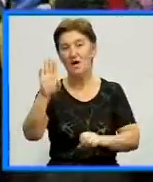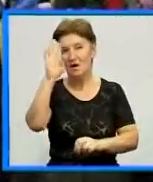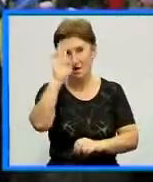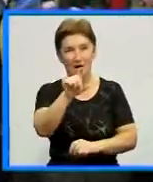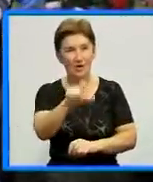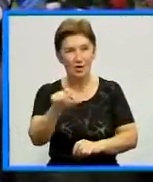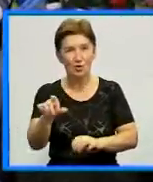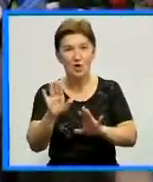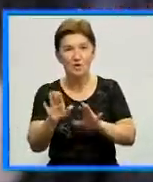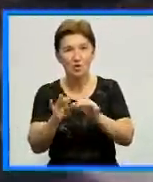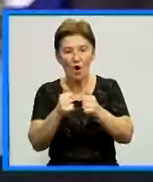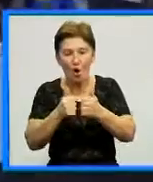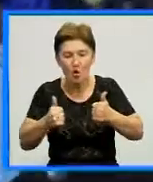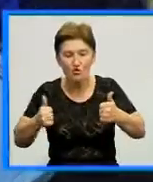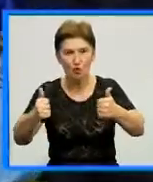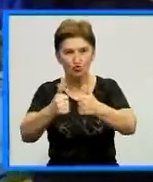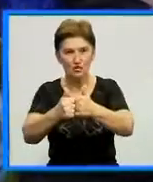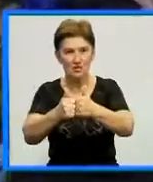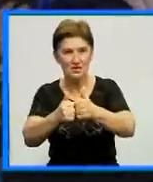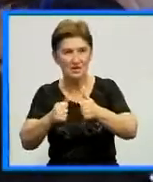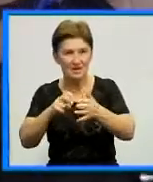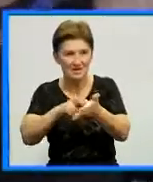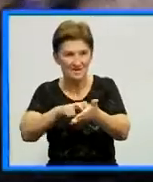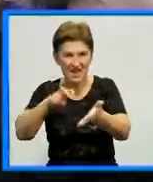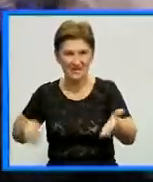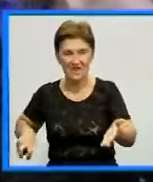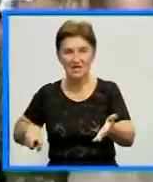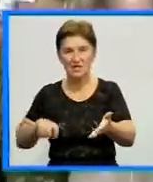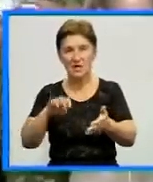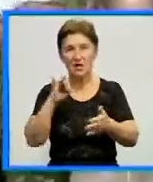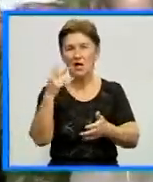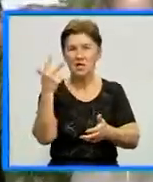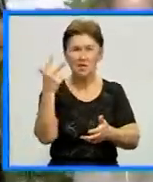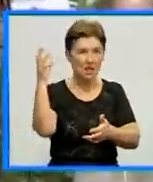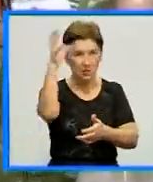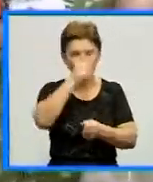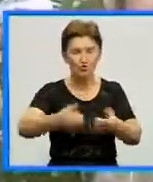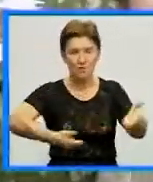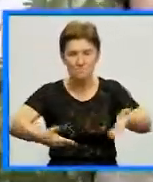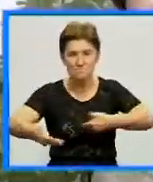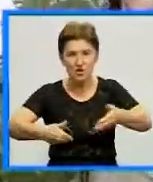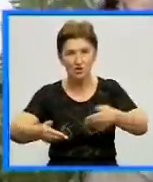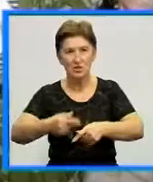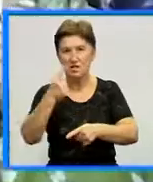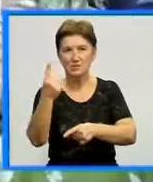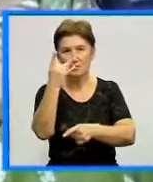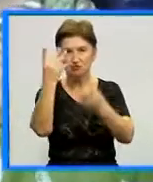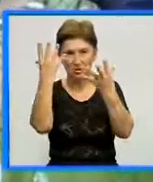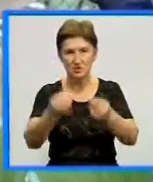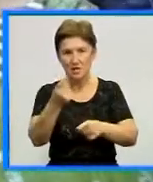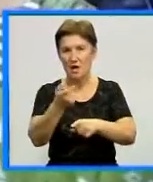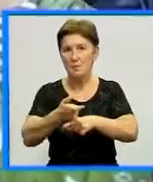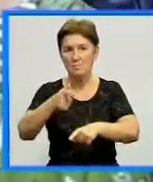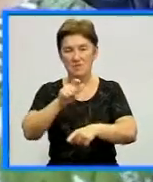вирвалися із оточення на прикордонному посту поблизу Васильівки, Амвросівського району. Три ночі йшли пішки. В АТО із перших днів більшість